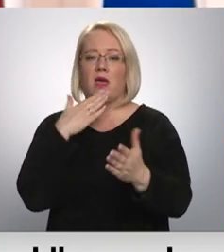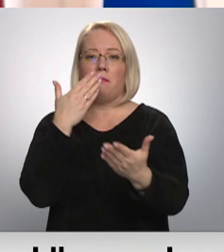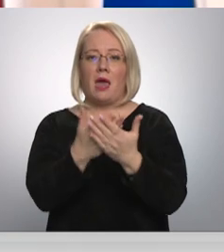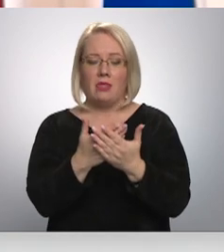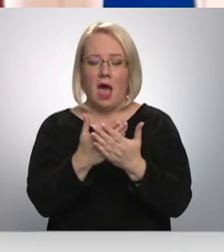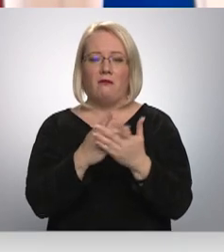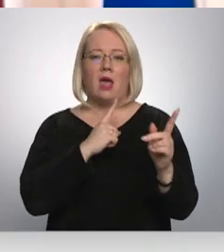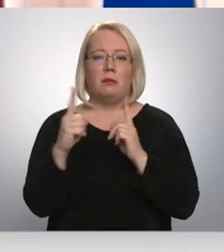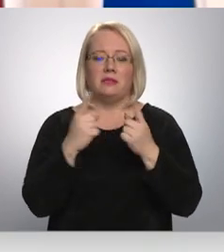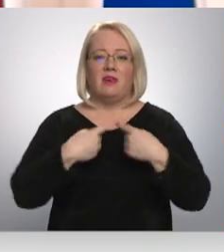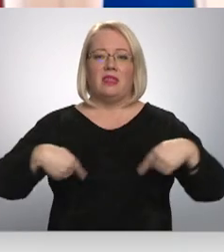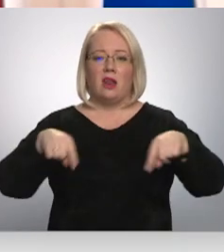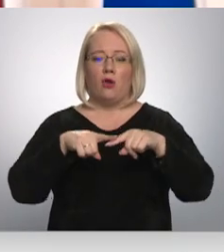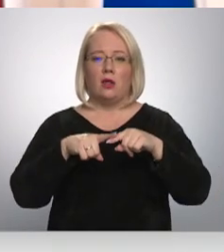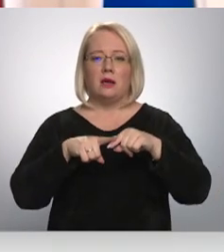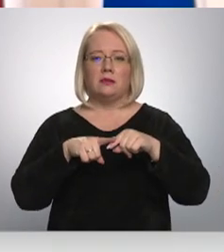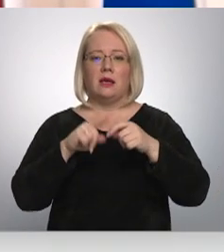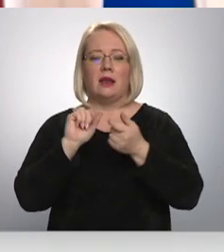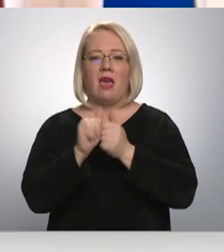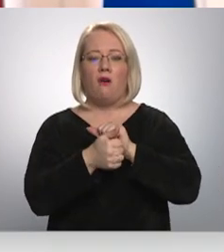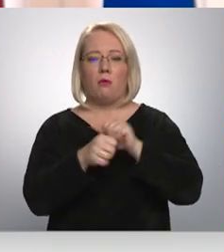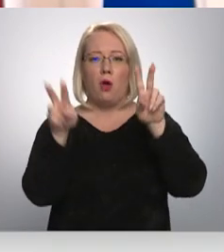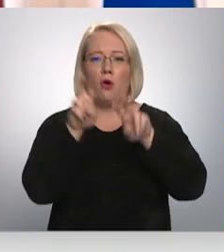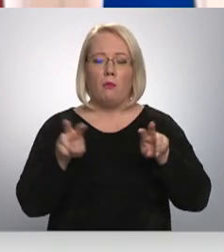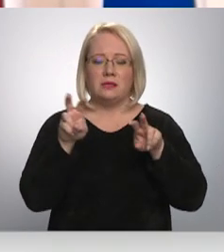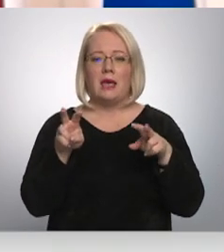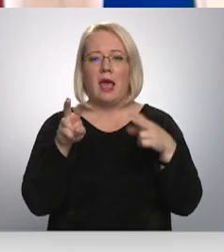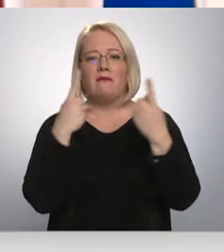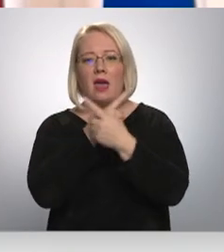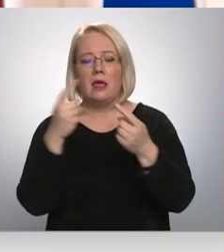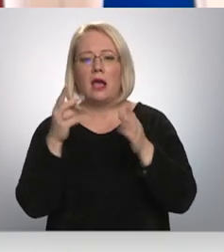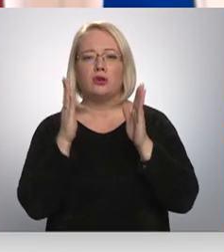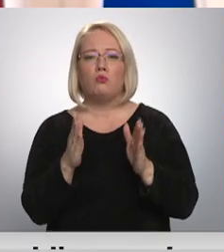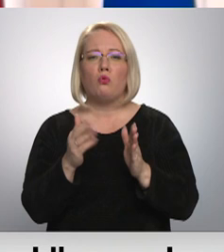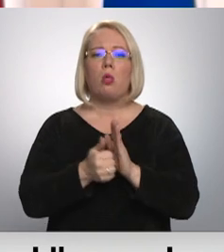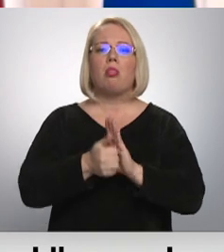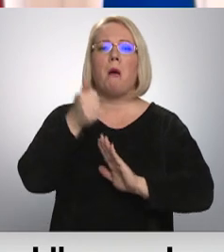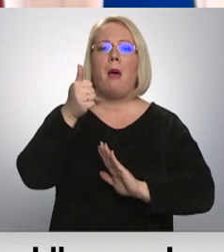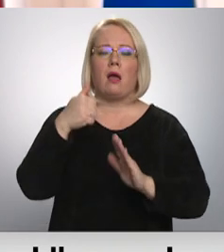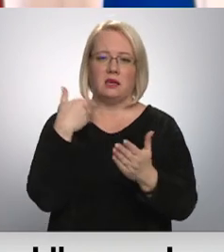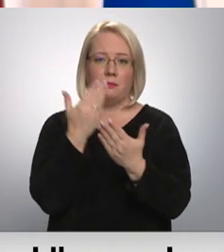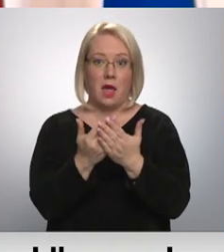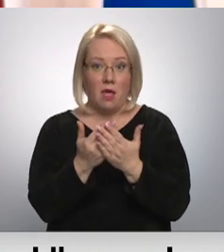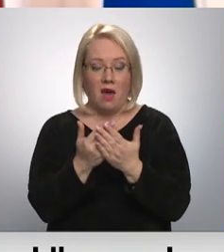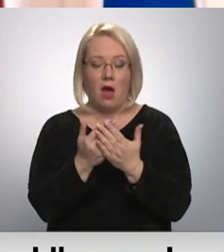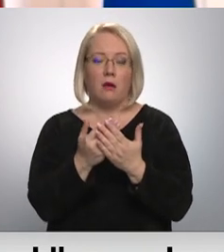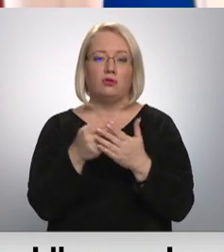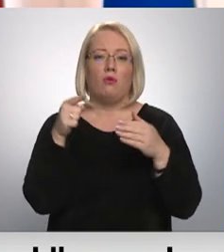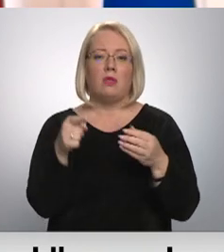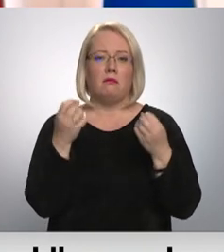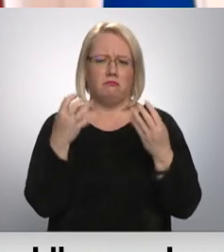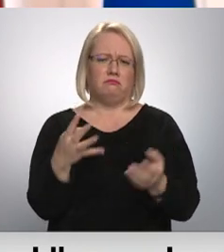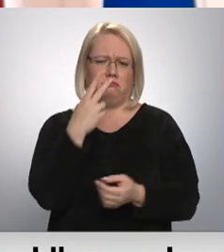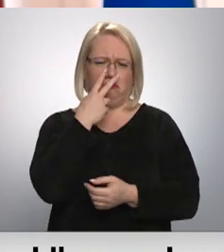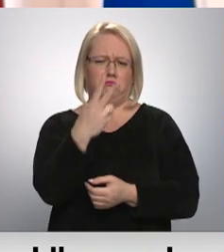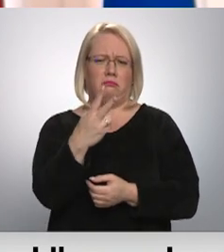teritoriālas reformas komisijai, vētījām atkārtoti, kas tad būtu tas labākais piedāvājums. Un šeit tādā ziņā skaidri sardzām, ka